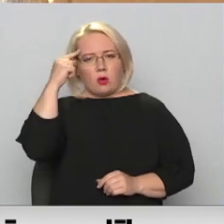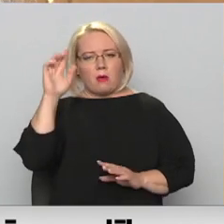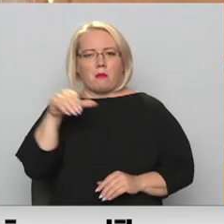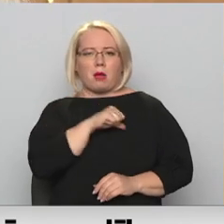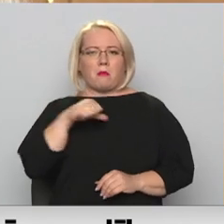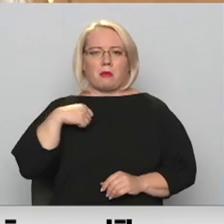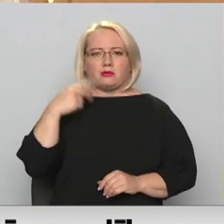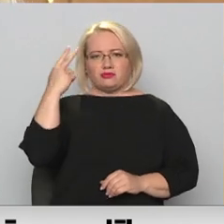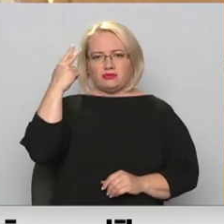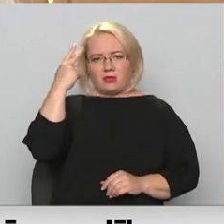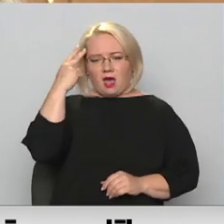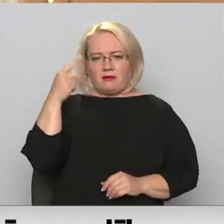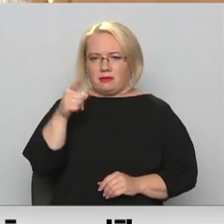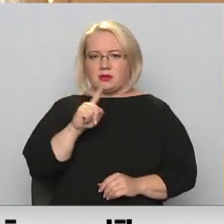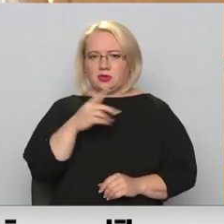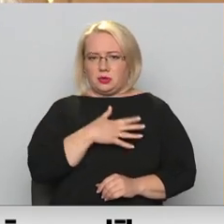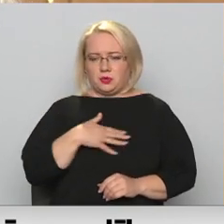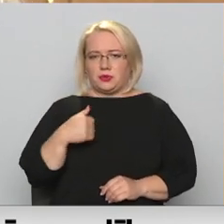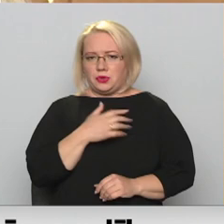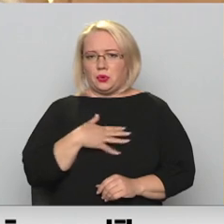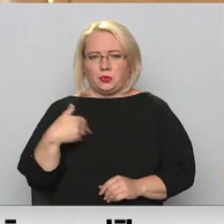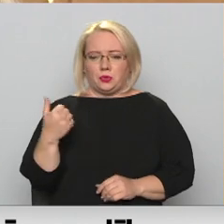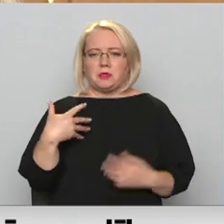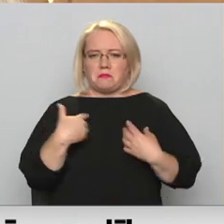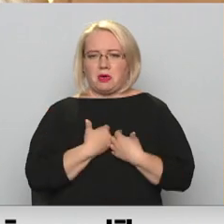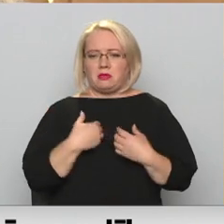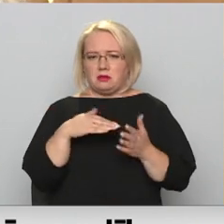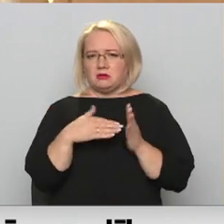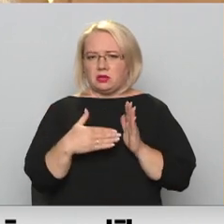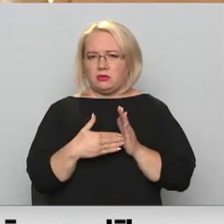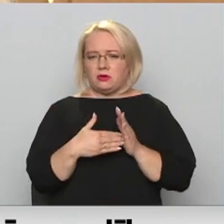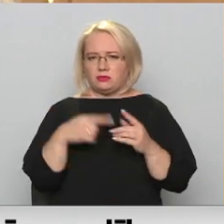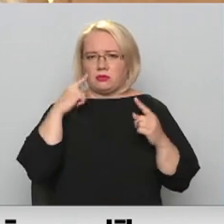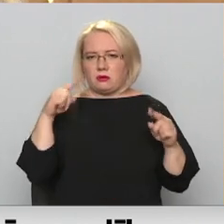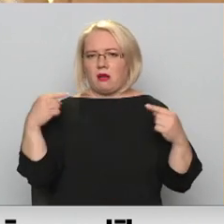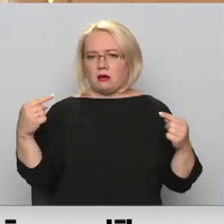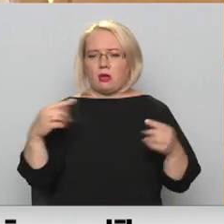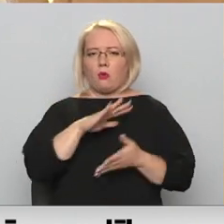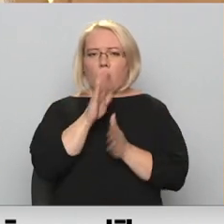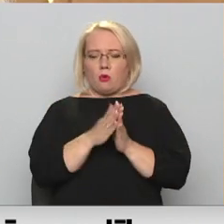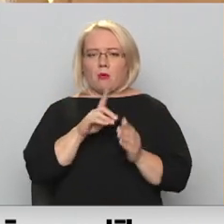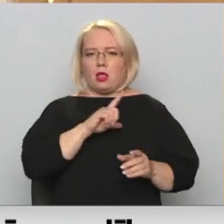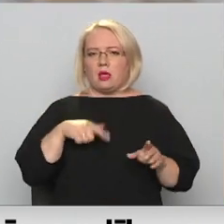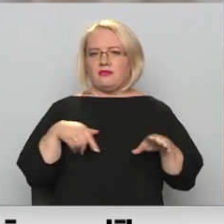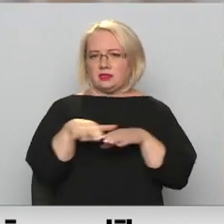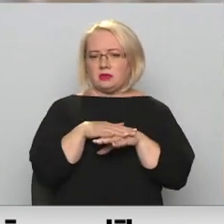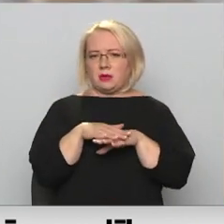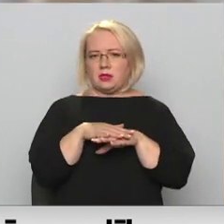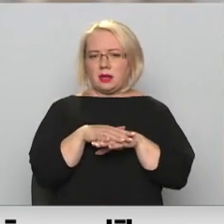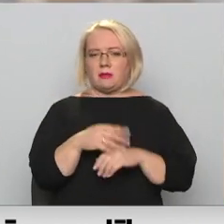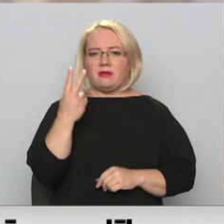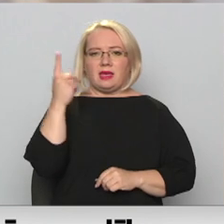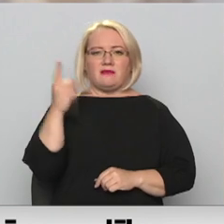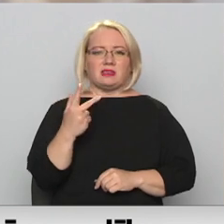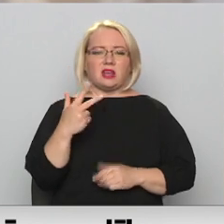pašnāvību, tas, man liekas, diezgan bēdīgi un trāki kopumā visai Latvijas sabiedrībai. Divas